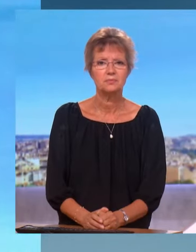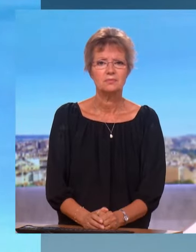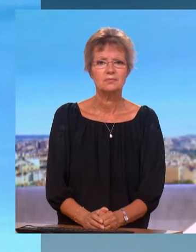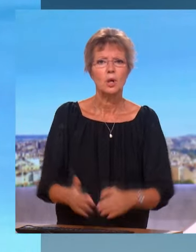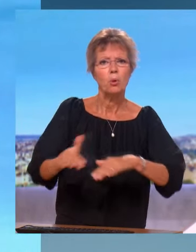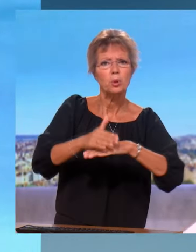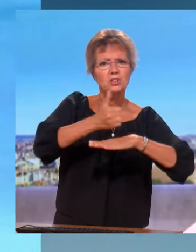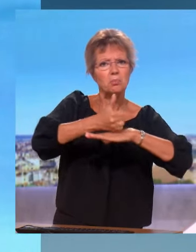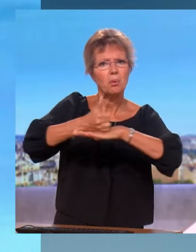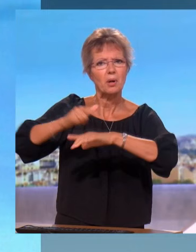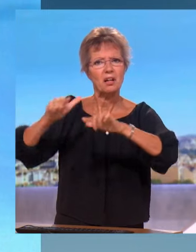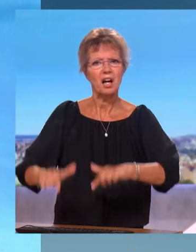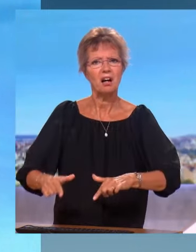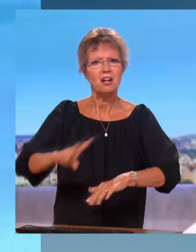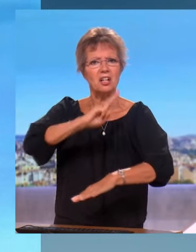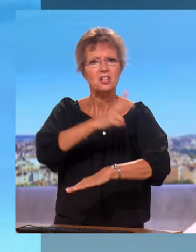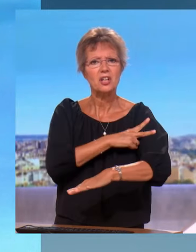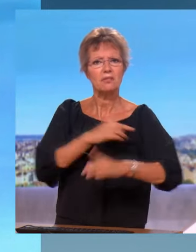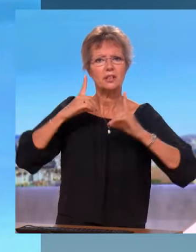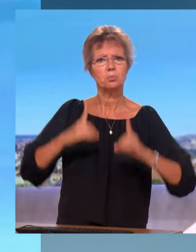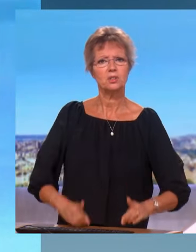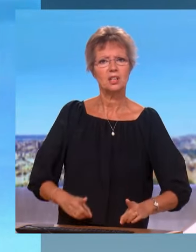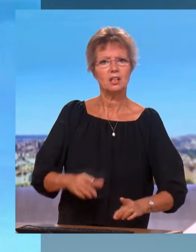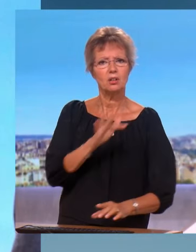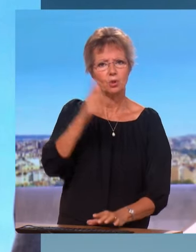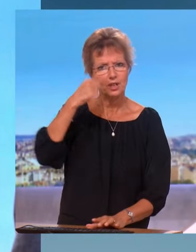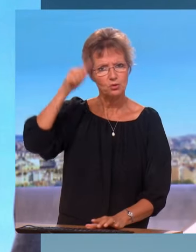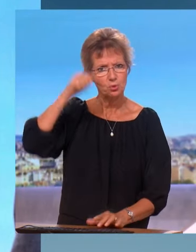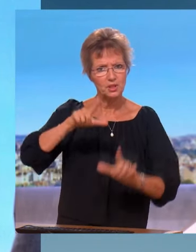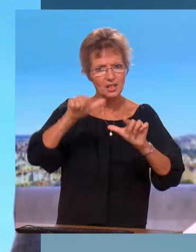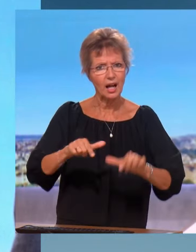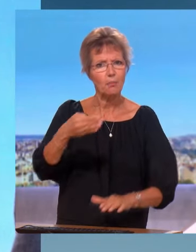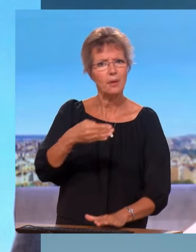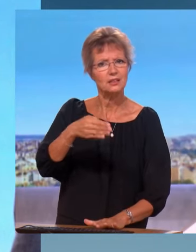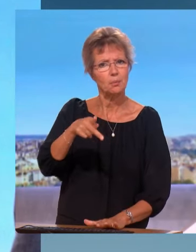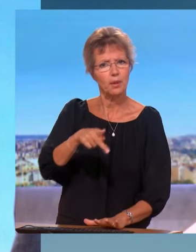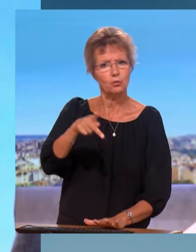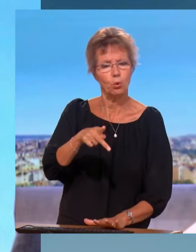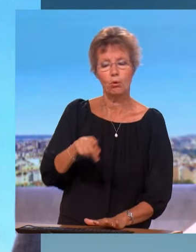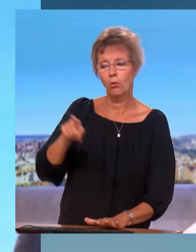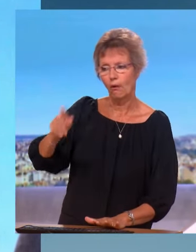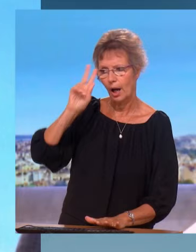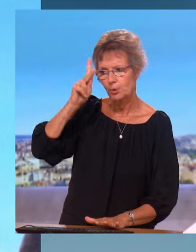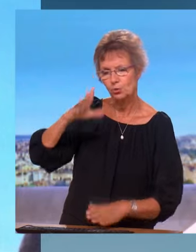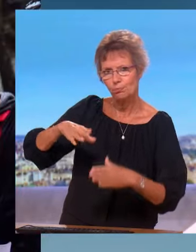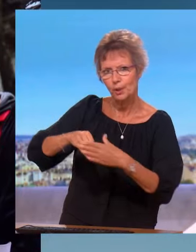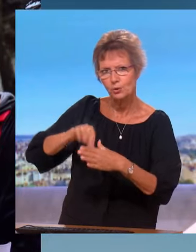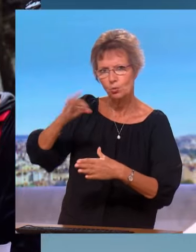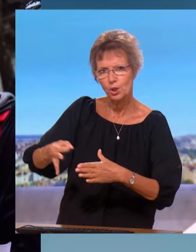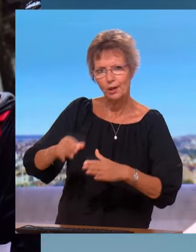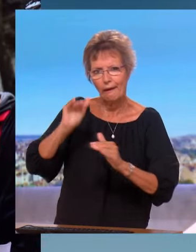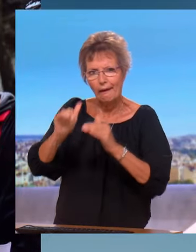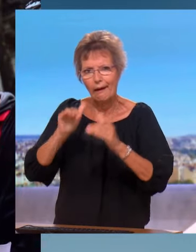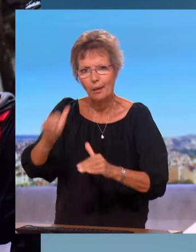politiques de haut vol. On a vu la patronne des députés LFI, Mathilde Panot, qui était dans la manif, par exemple.'est plutôt coutumière du fait, en appelant justement certaines formes d